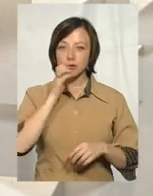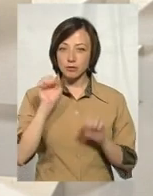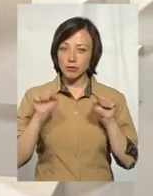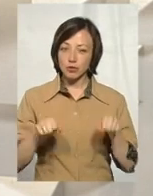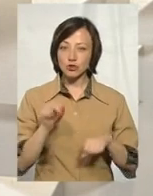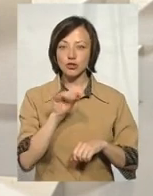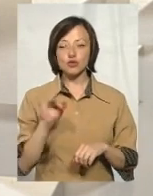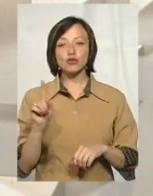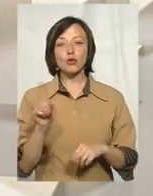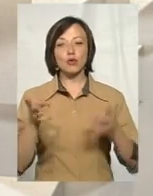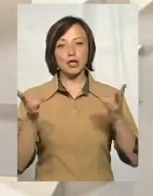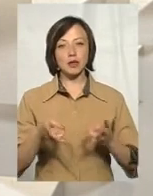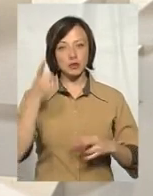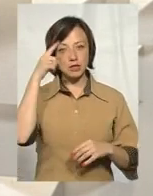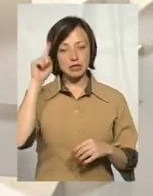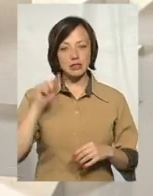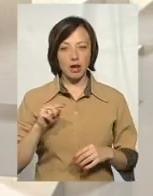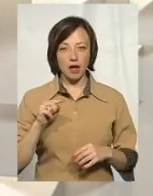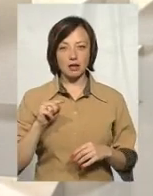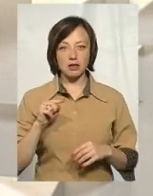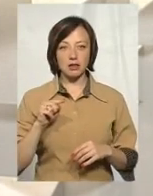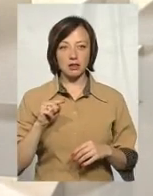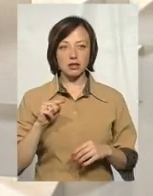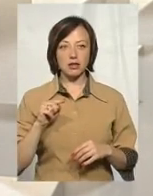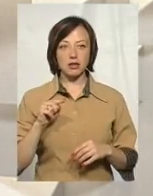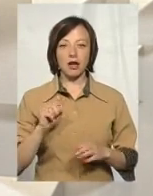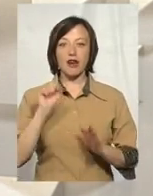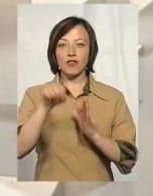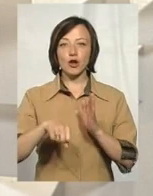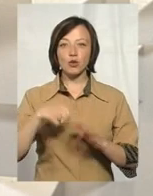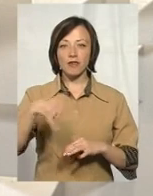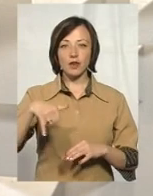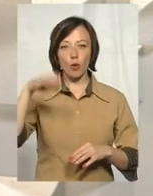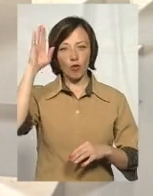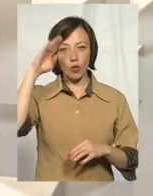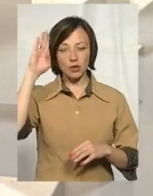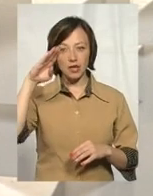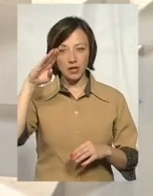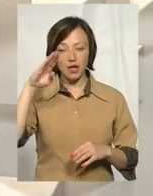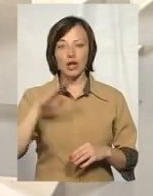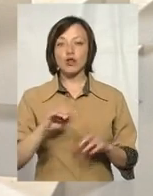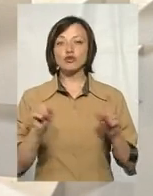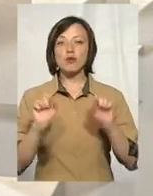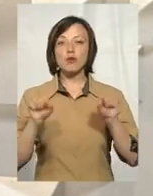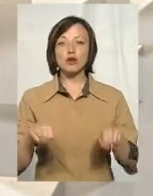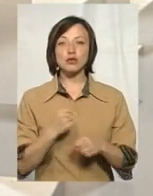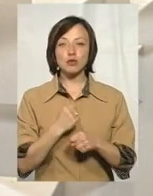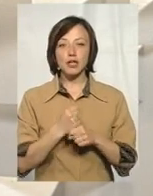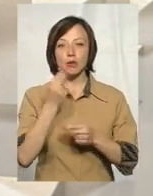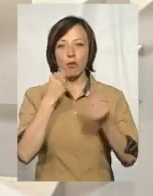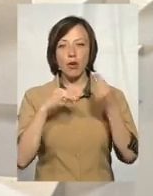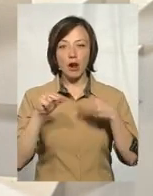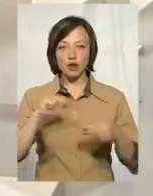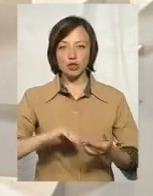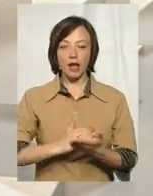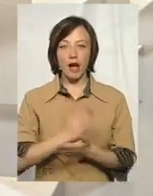Що потрібно знати, викручуючи відро води із криниці? Що можна зробити, аби поліпшити